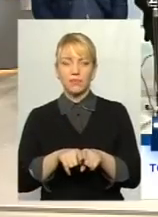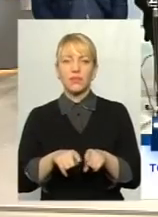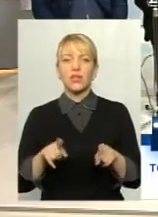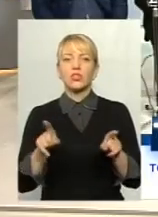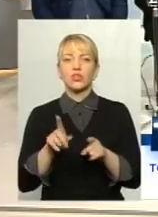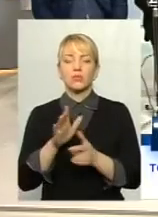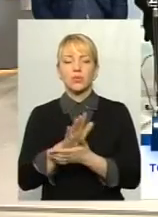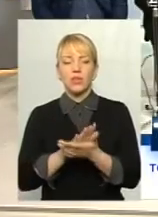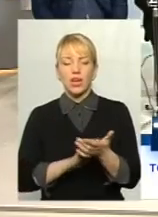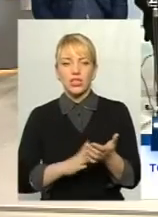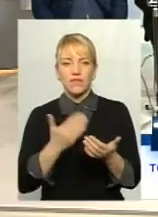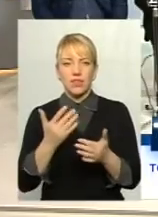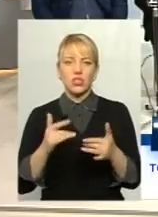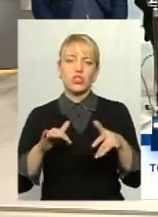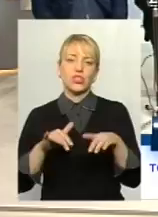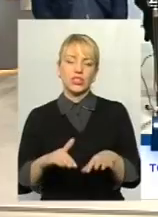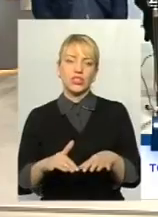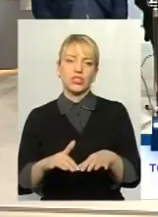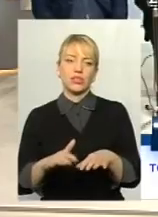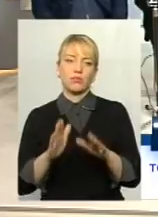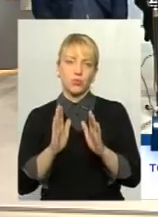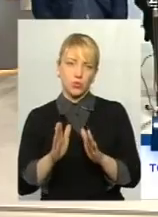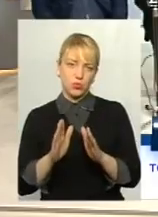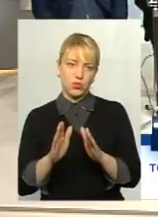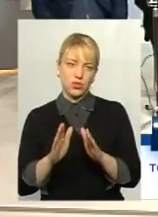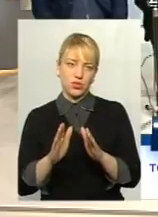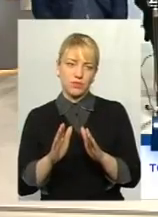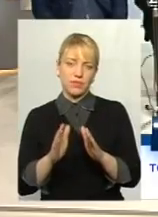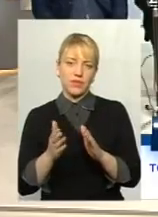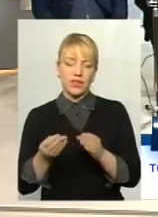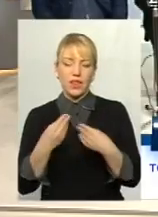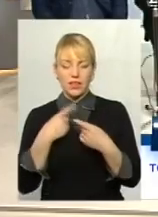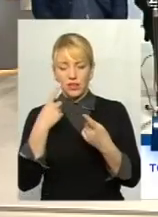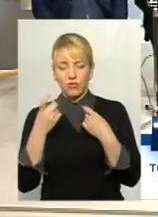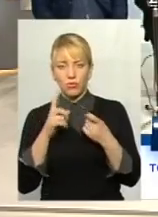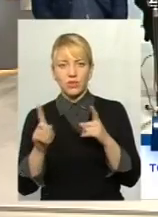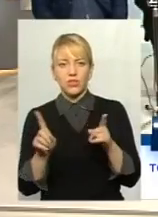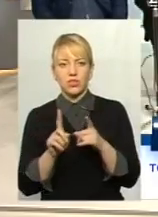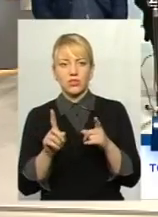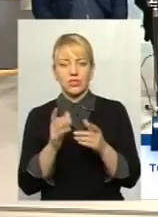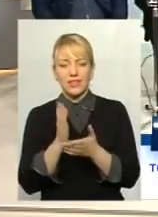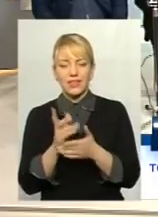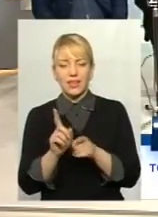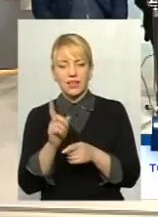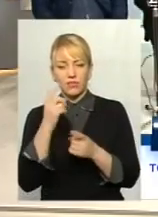подальші ваші дії будуть? Так, є інформація, що є